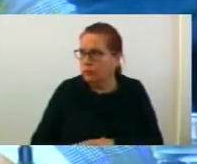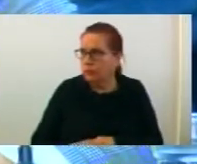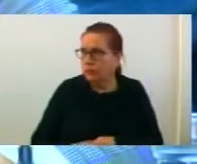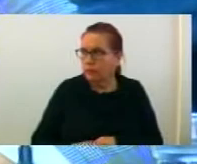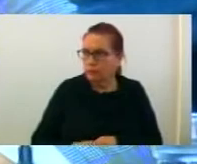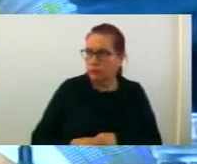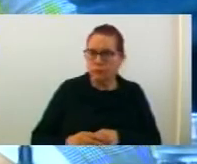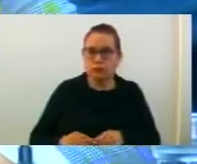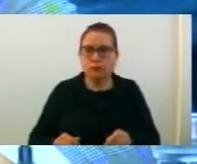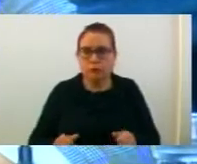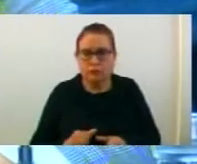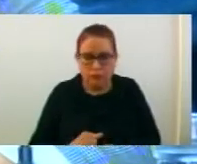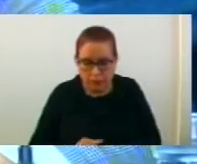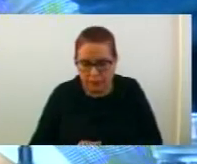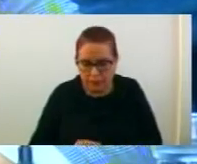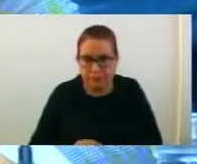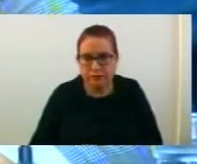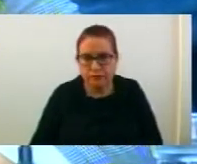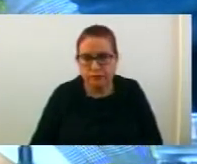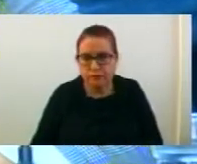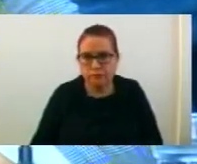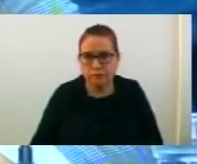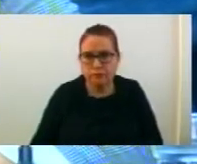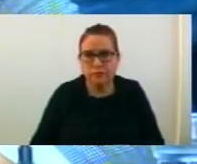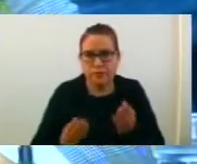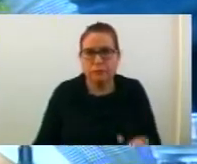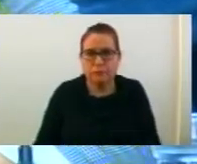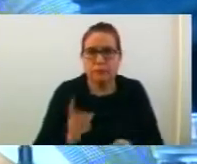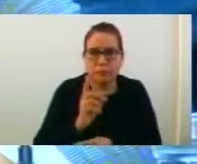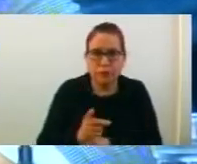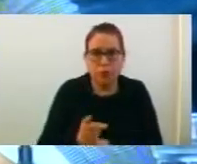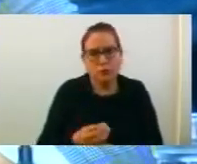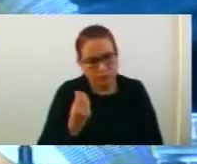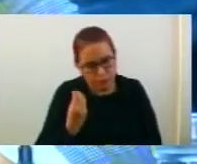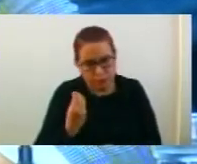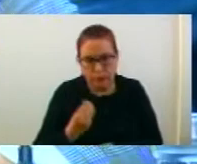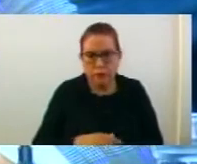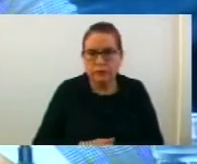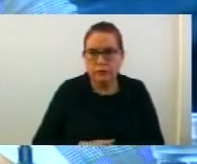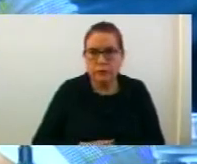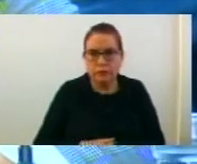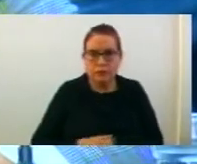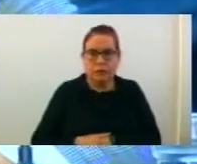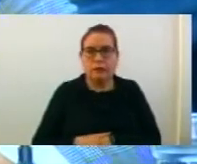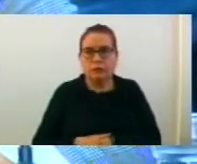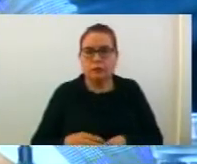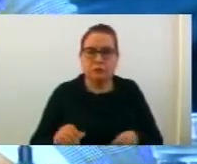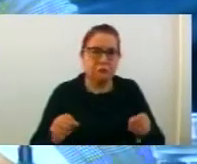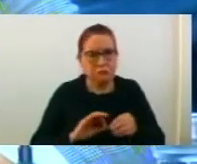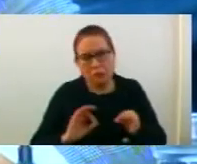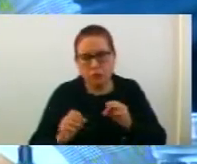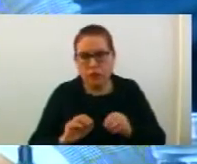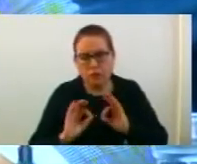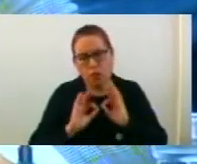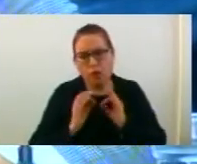си го корегира тој дел. Инако ова предлог одлука е за поздравување, согласно светските тенденцији